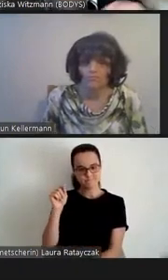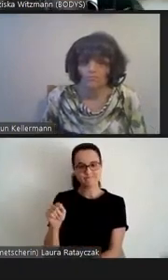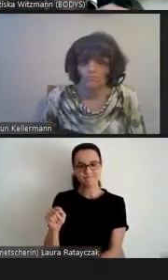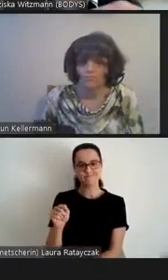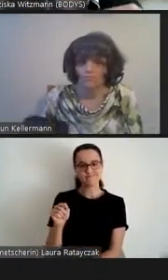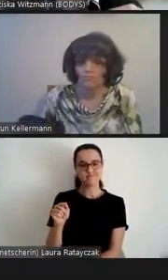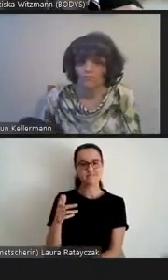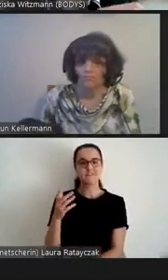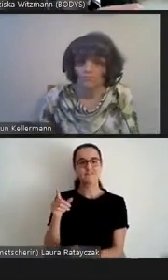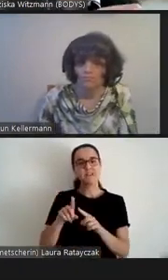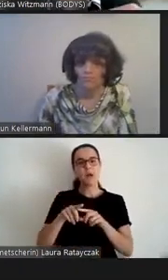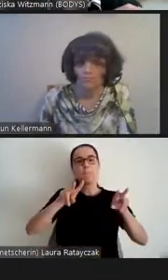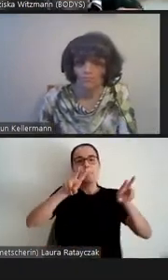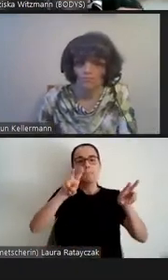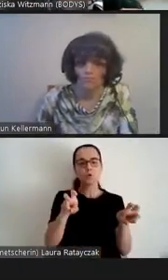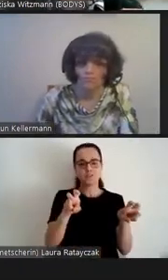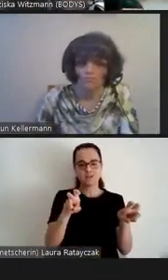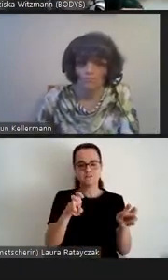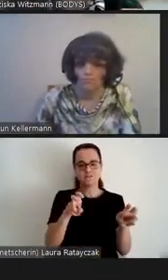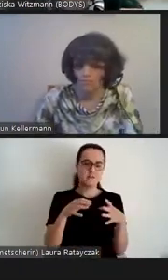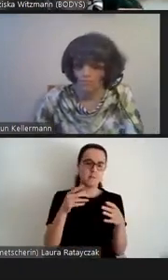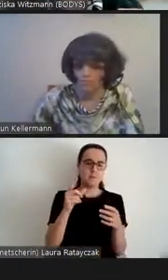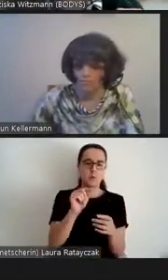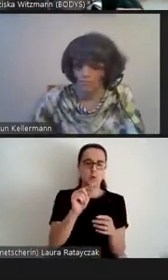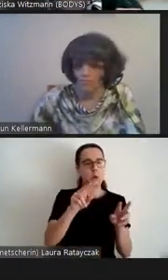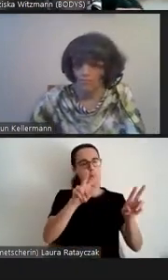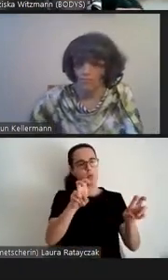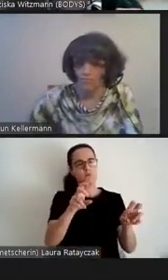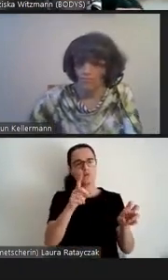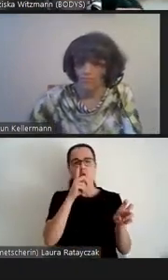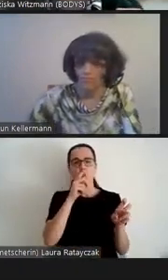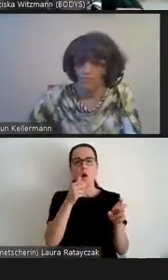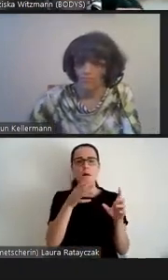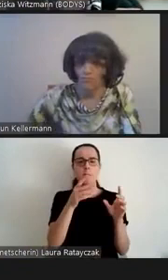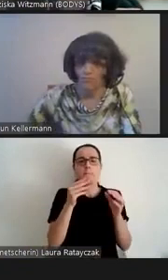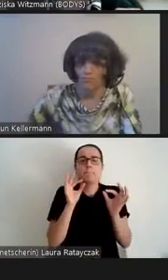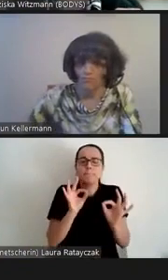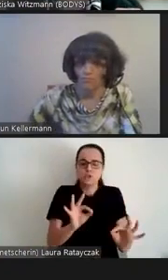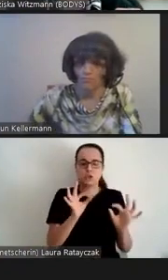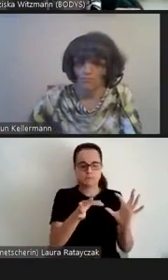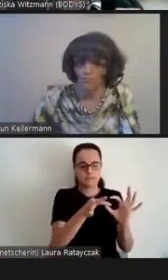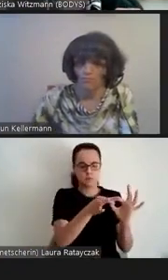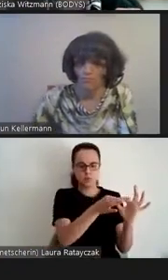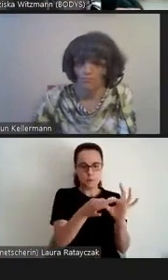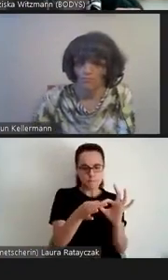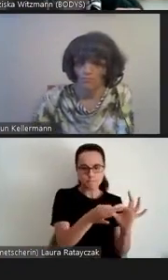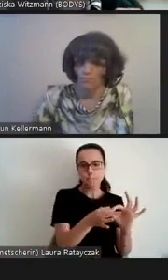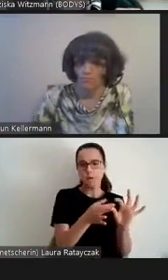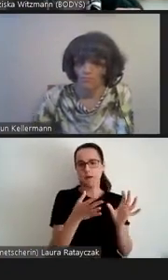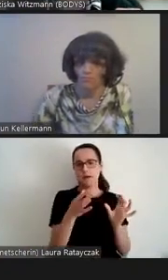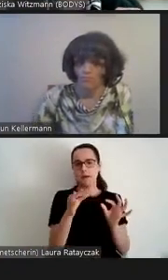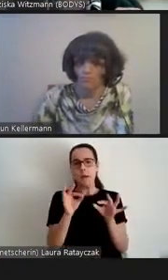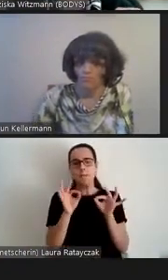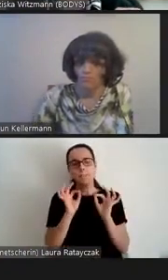Motive, also bestimmte Zusammenhänge, bestimmte